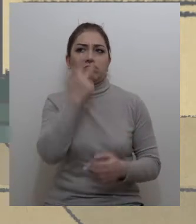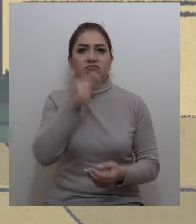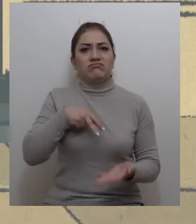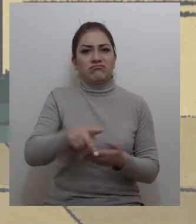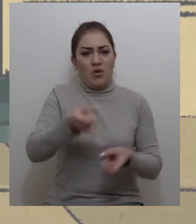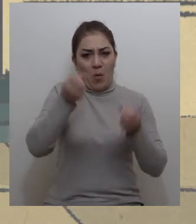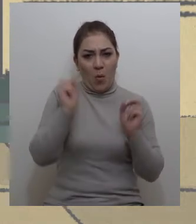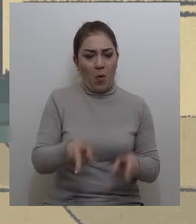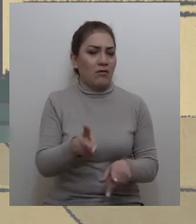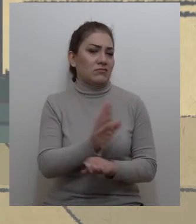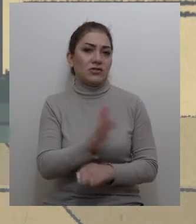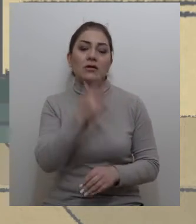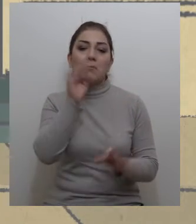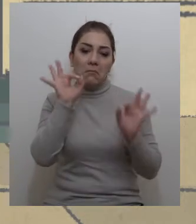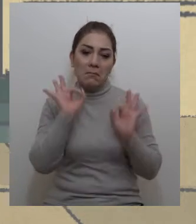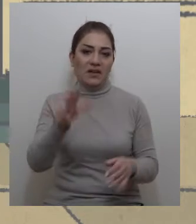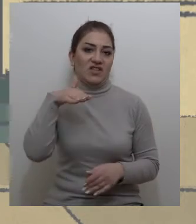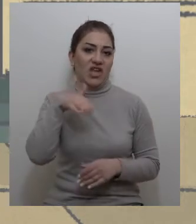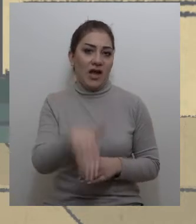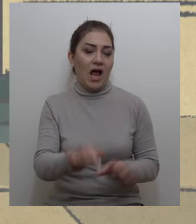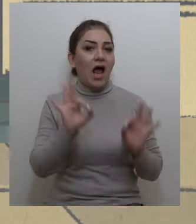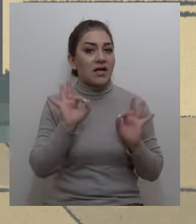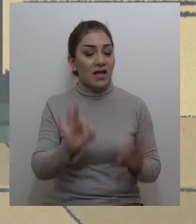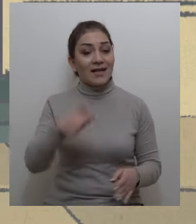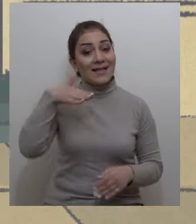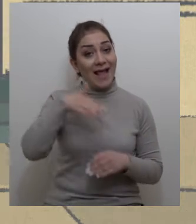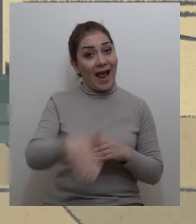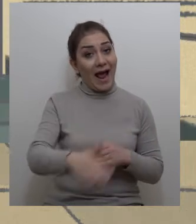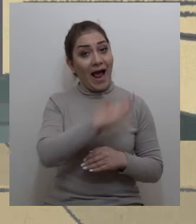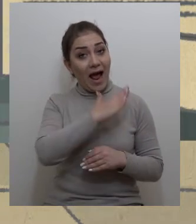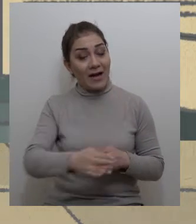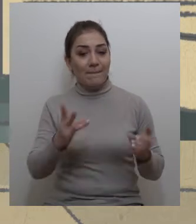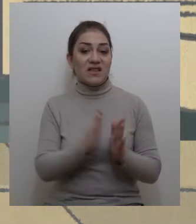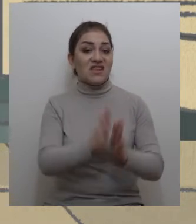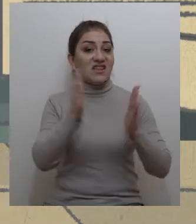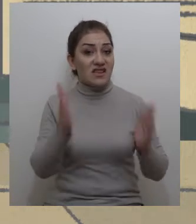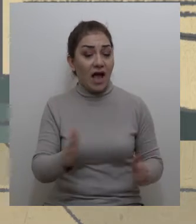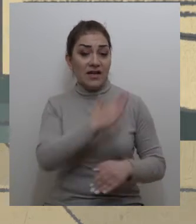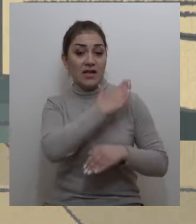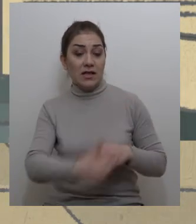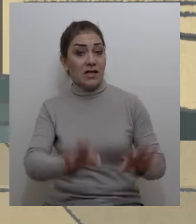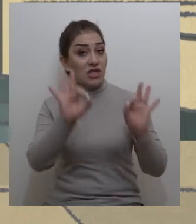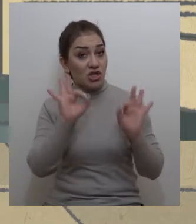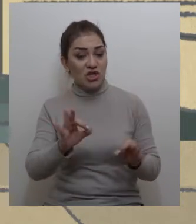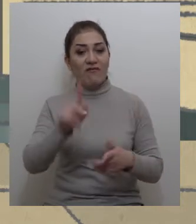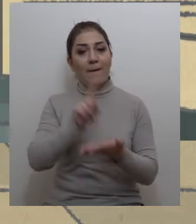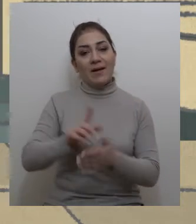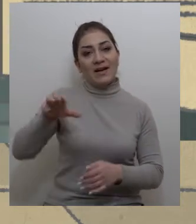վտանգավոր լինի նույնից կտեղաշարժման խնդիրներ չունեց ողմարդկանց, թեքը հարդակը պետք է լայն լինի, բավար արդեքությամբ և